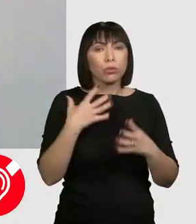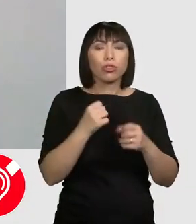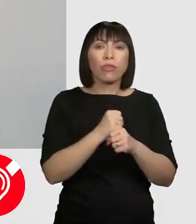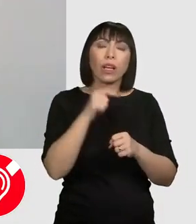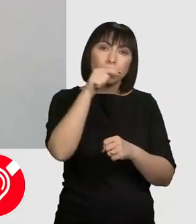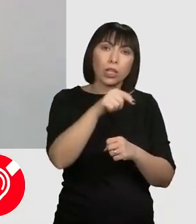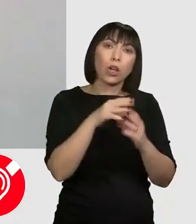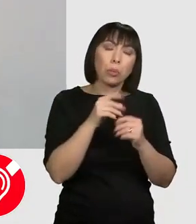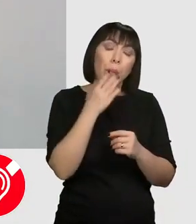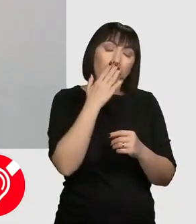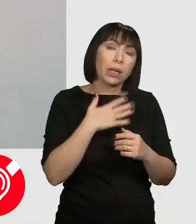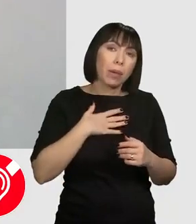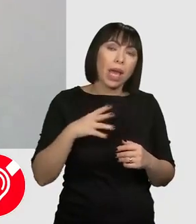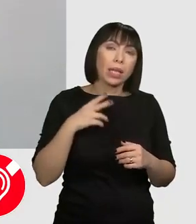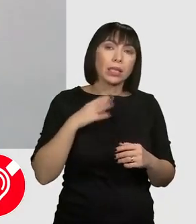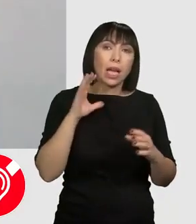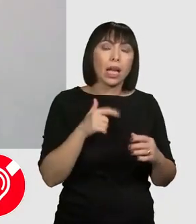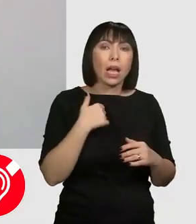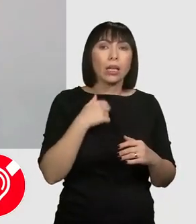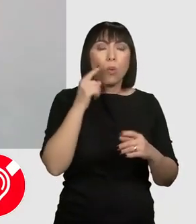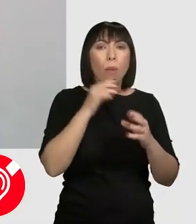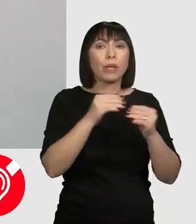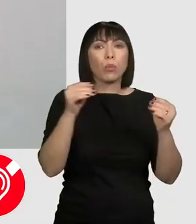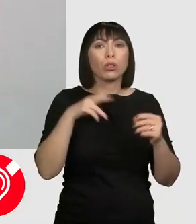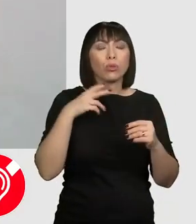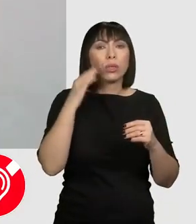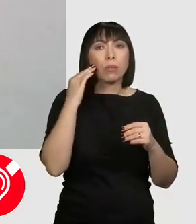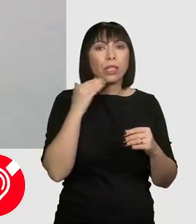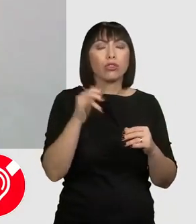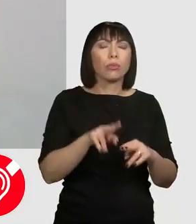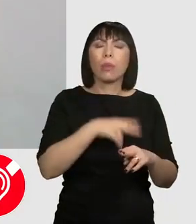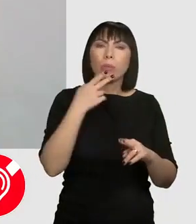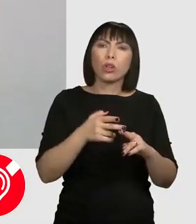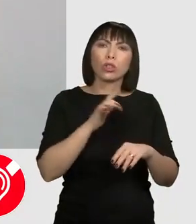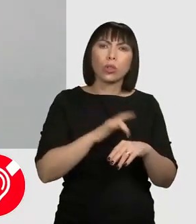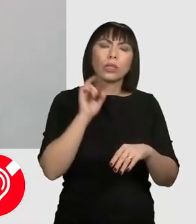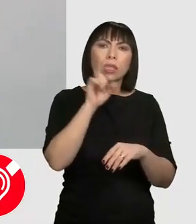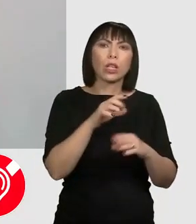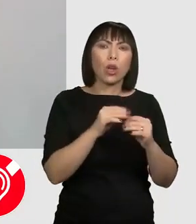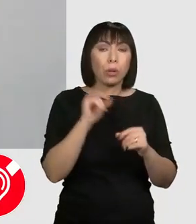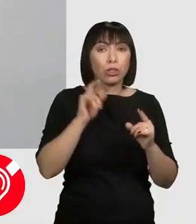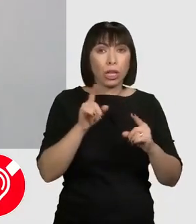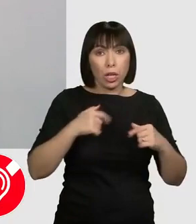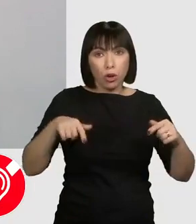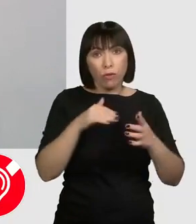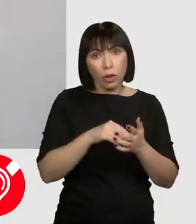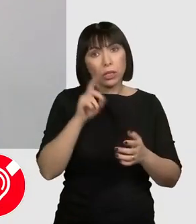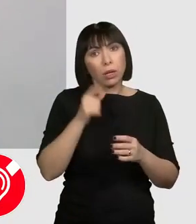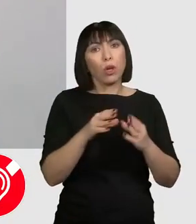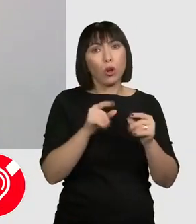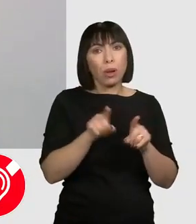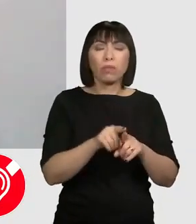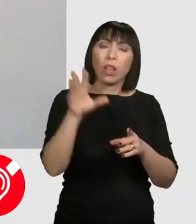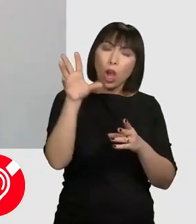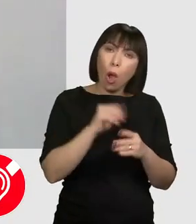România. Părerea mea e că așa de mulți oameni sunt în America și mult mai mulți doctorini decât în România și dacă noi folosim ar trebui românii să